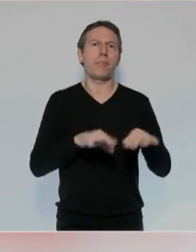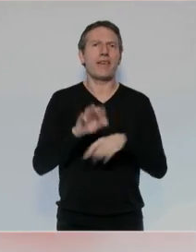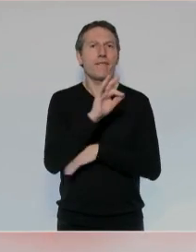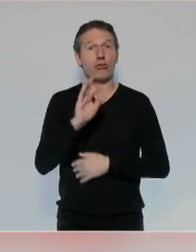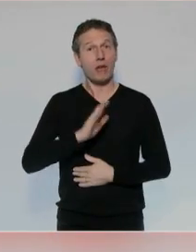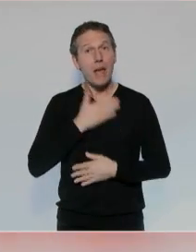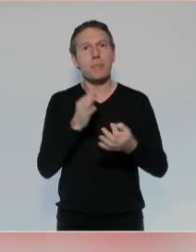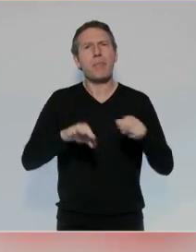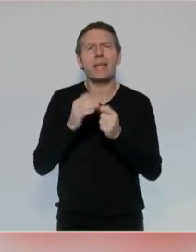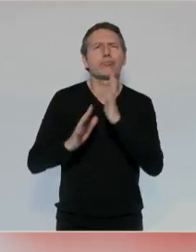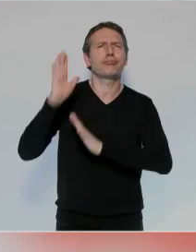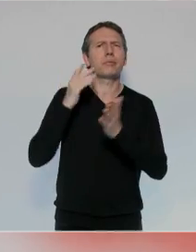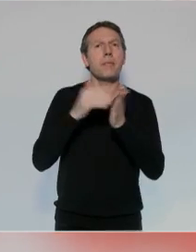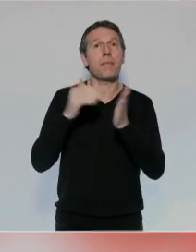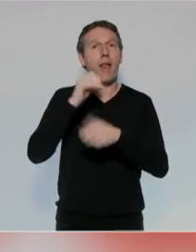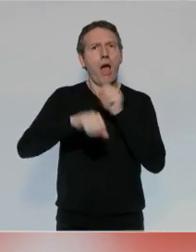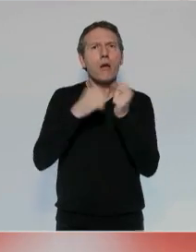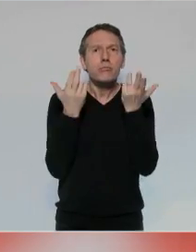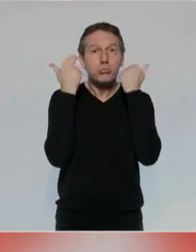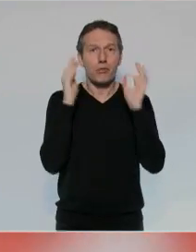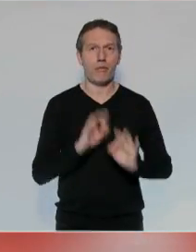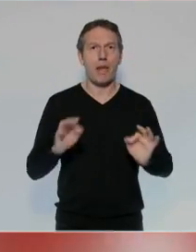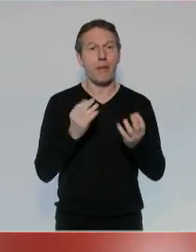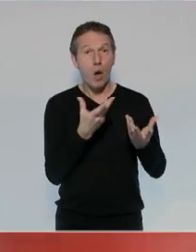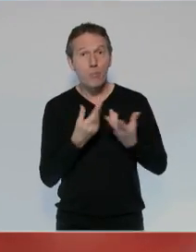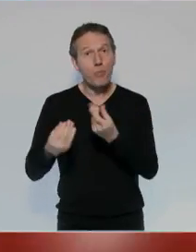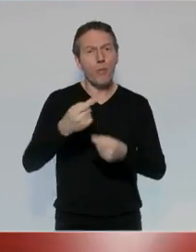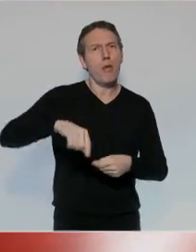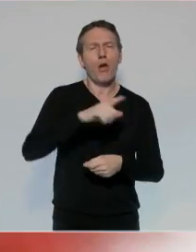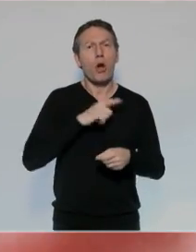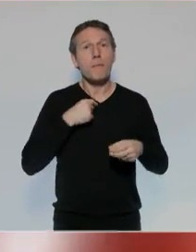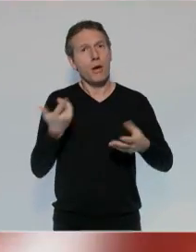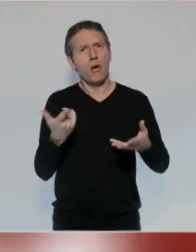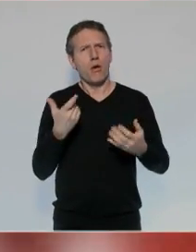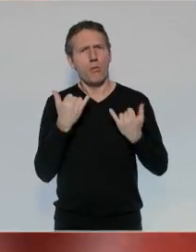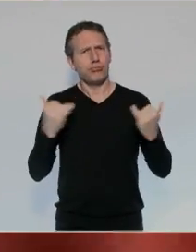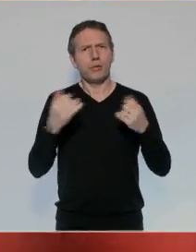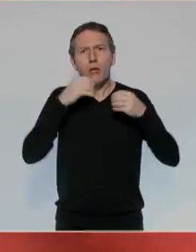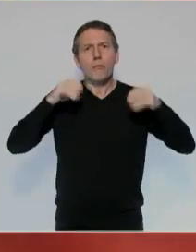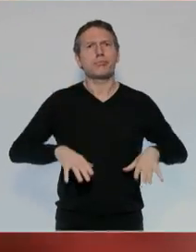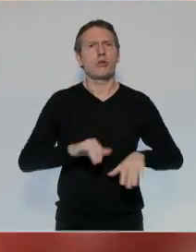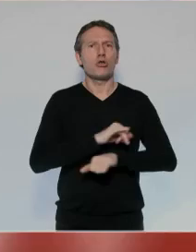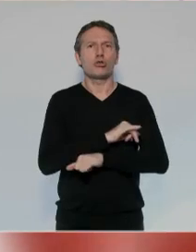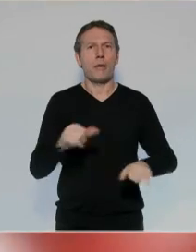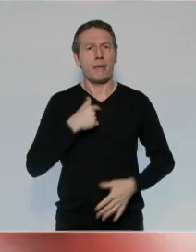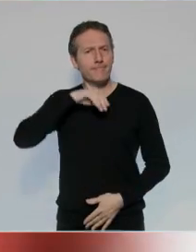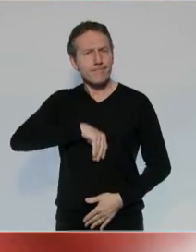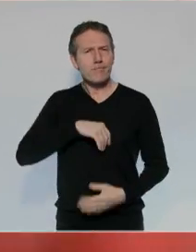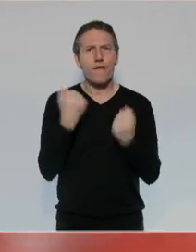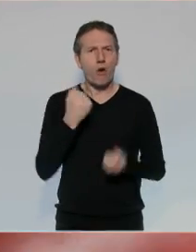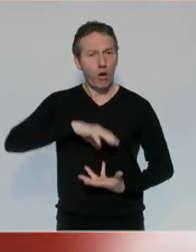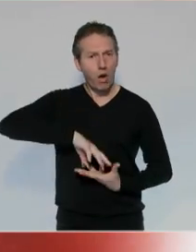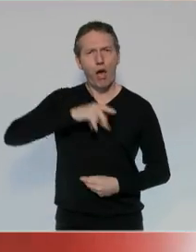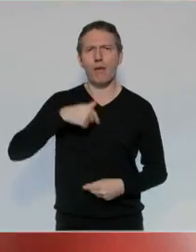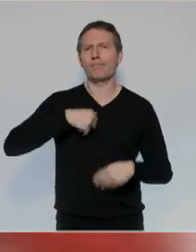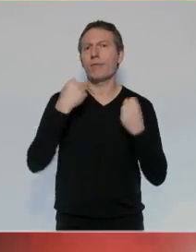J'aime la France. J'aime cette nation millénaire qui ne se soumet pas. J'aime ce peuple impétueux qui ne renonce pas, du plus profond de mon